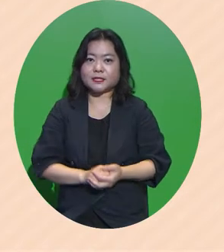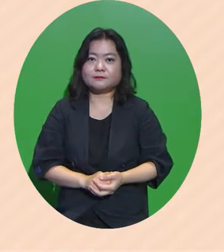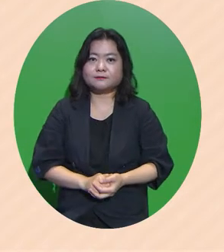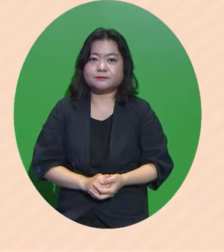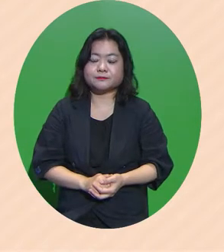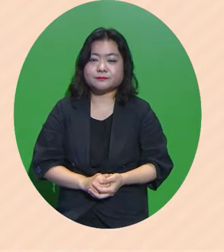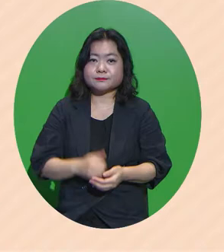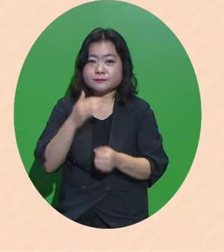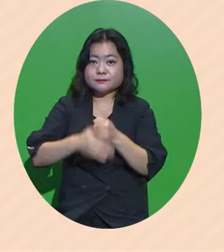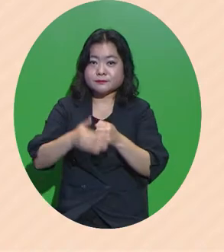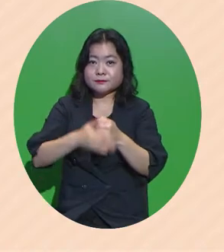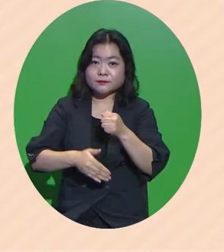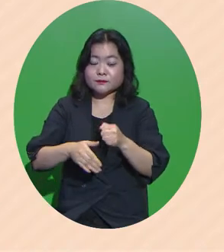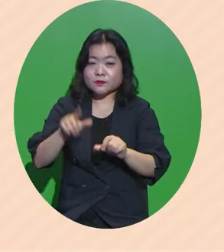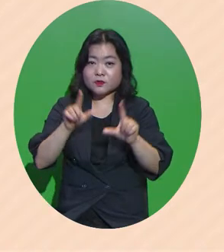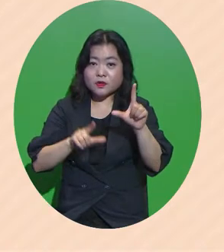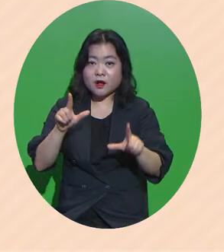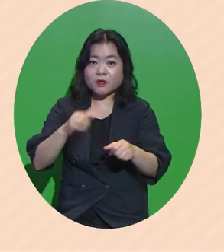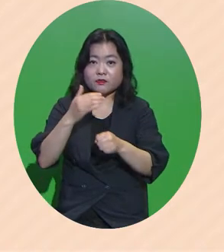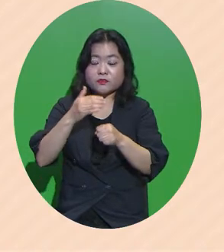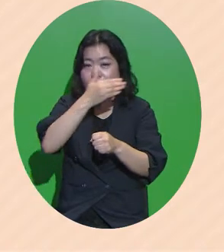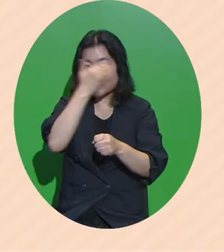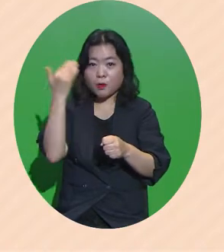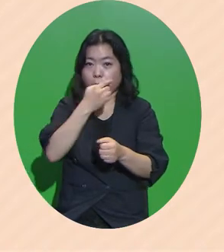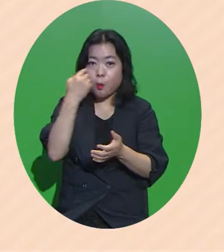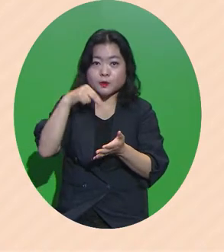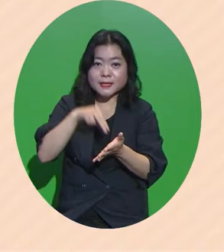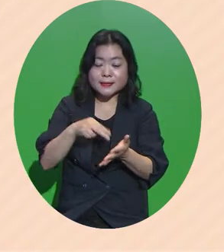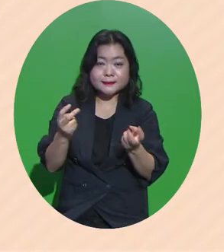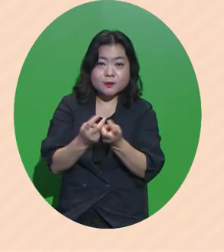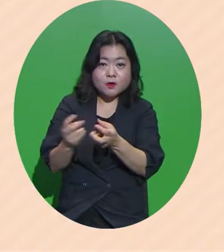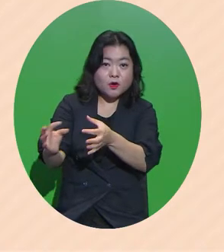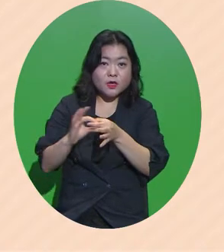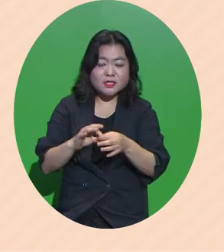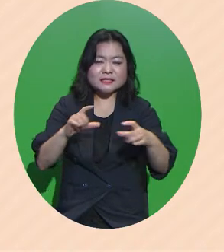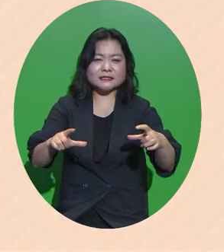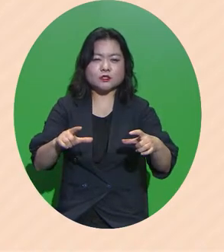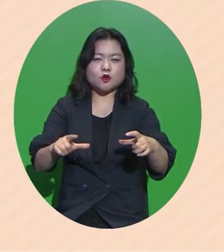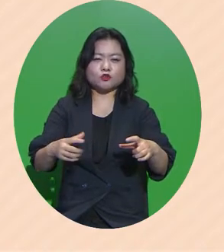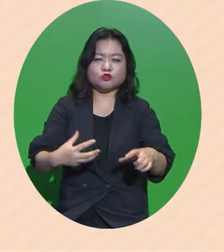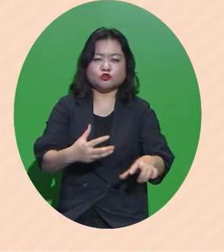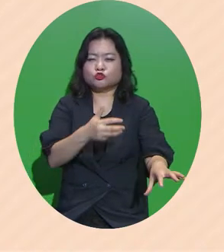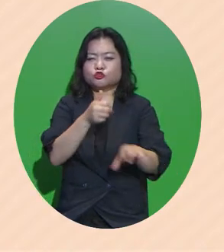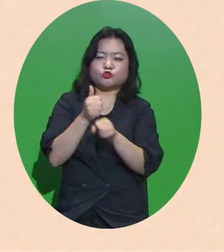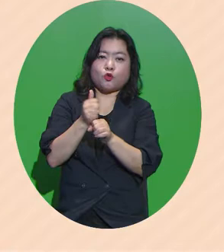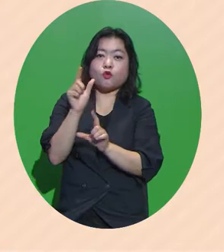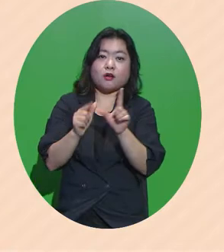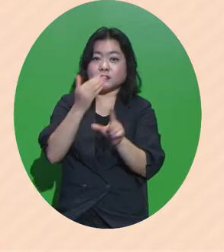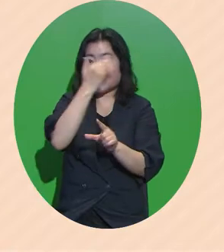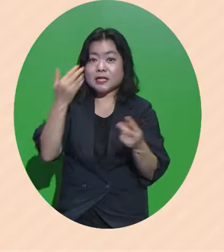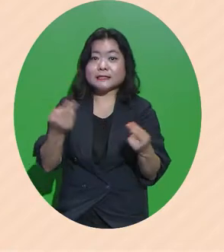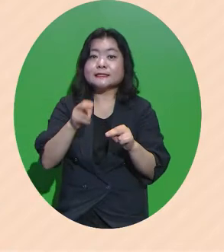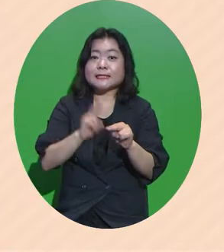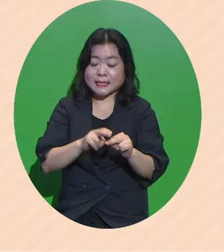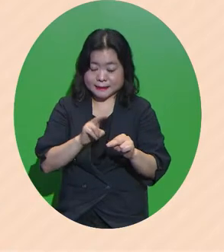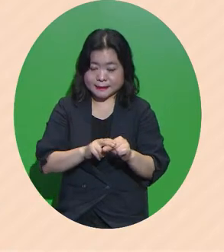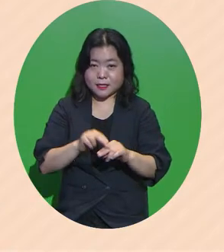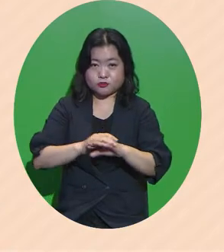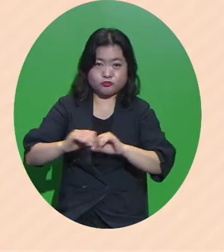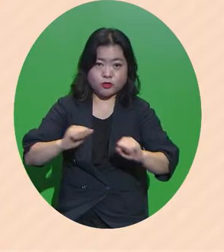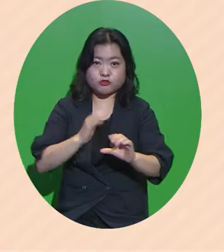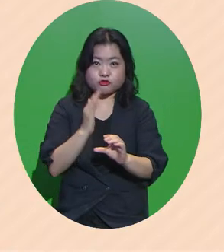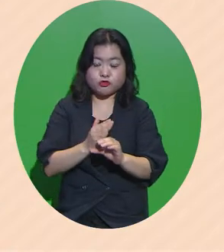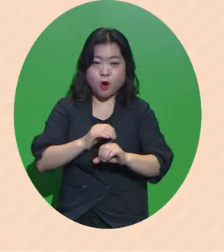대구형 청년보장제와 연계해서 지역 주도형 청년 일자리가 시행되고 있습니다 작년 한 해는